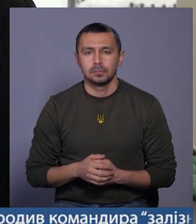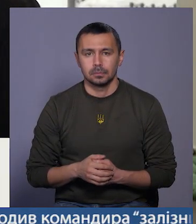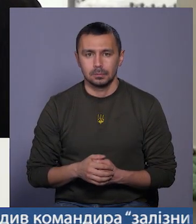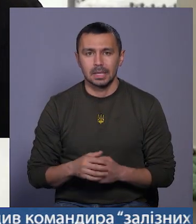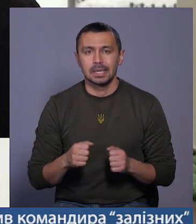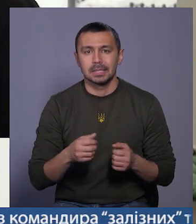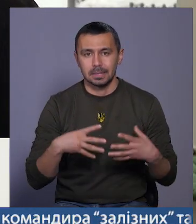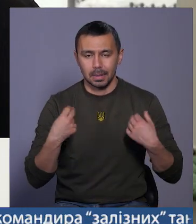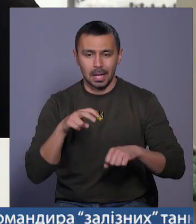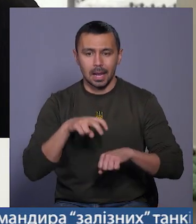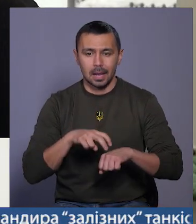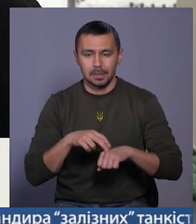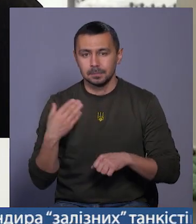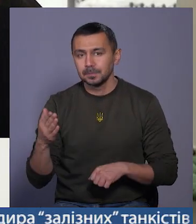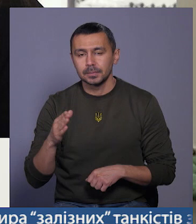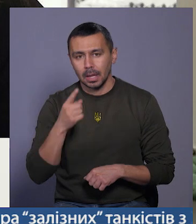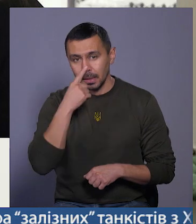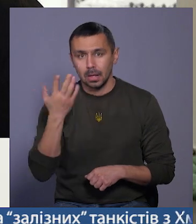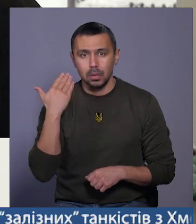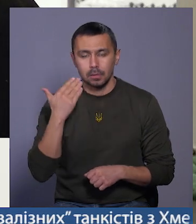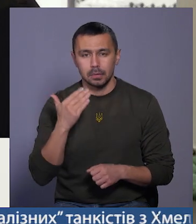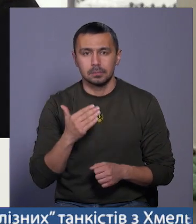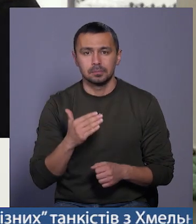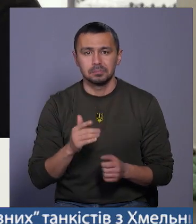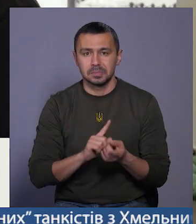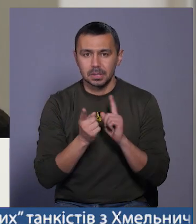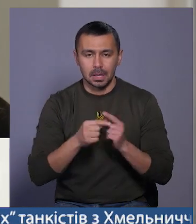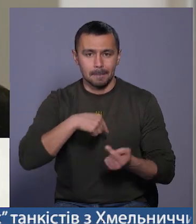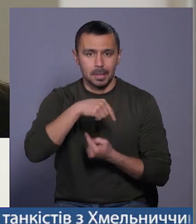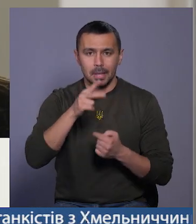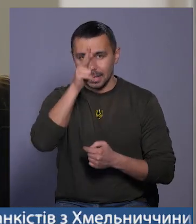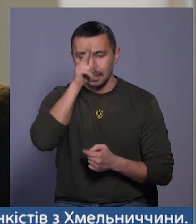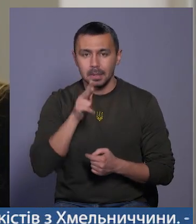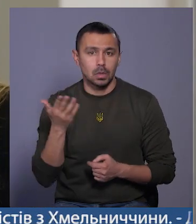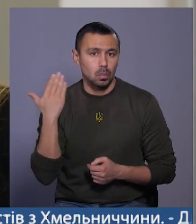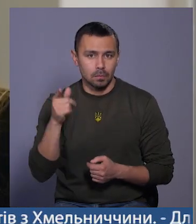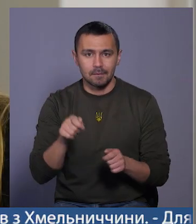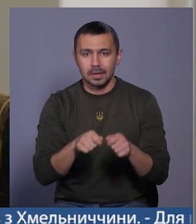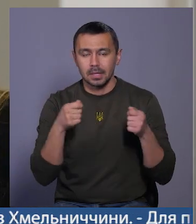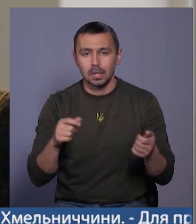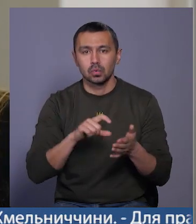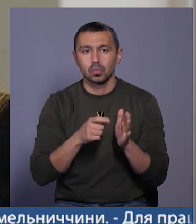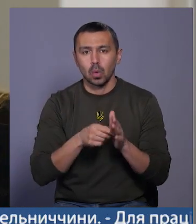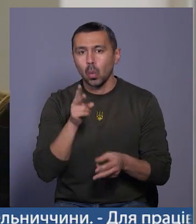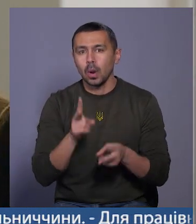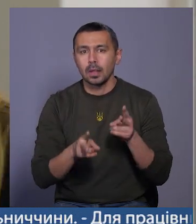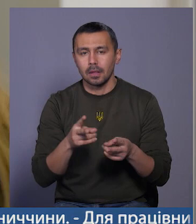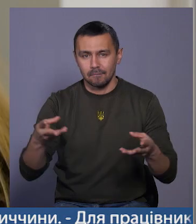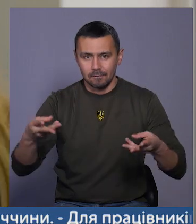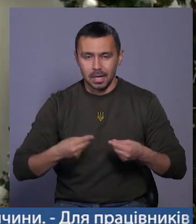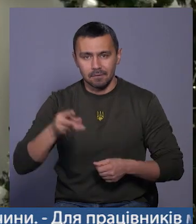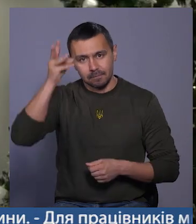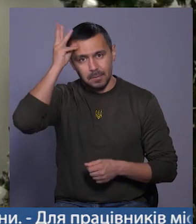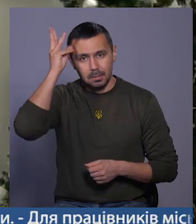Сімейна лікарка Людмила Дзьоба нещодавно стала підприємицею. Три місяці тому вона відкрила студію кулінарних вражень у